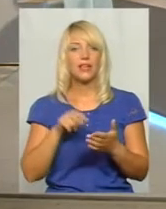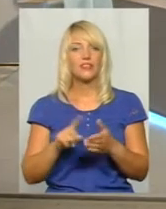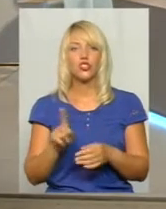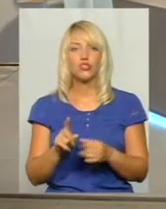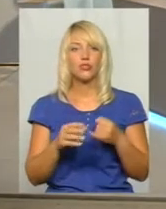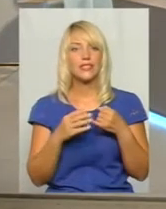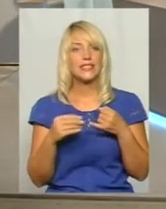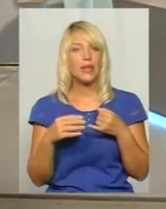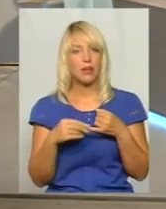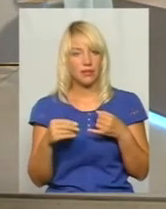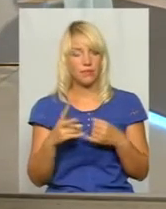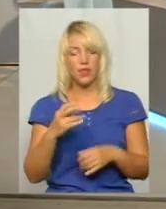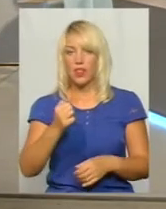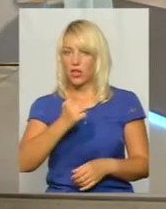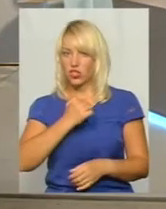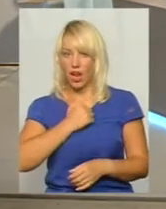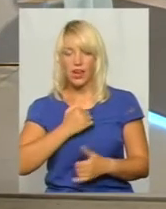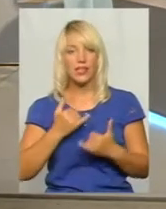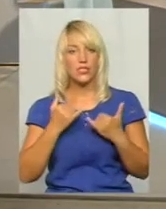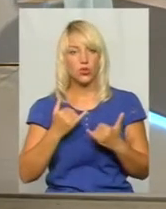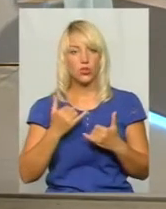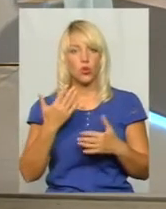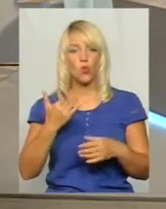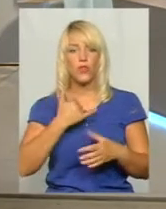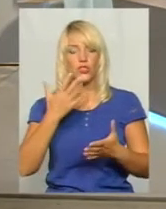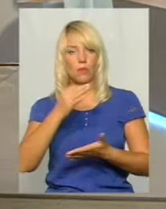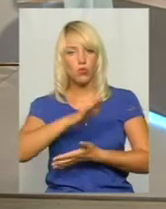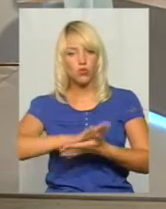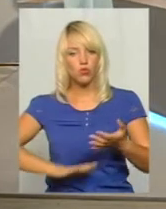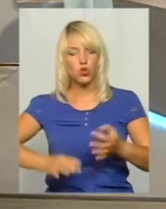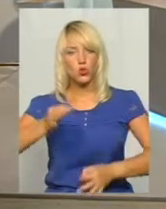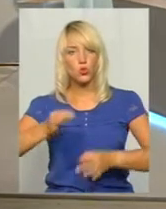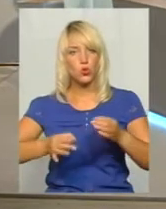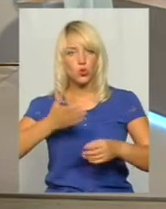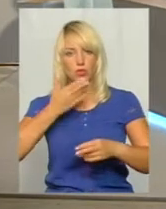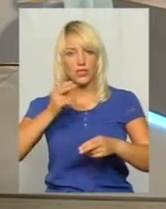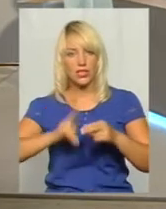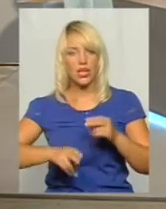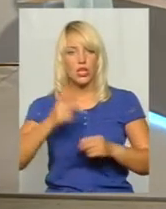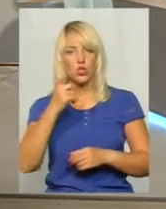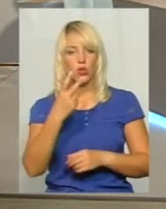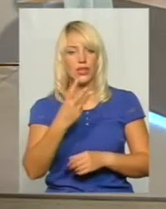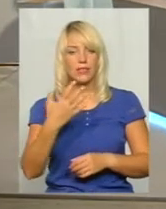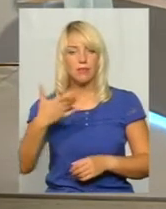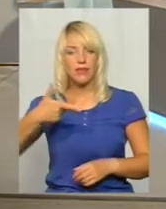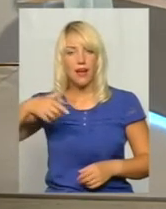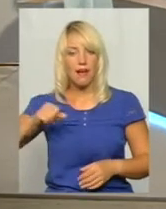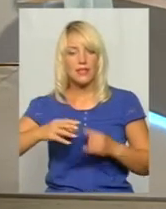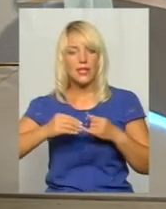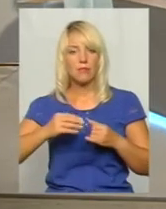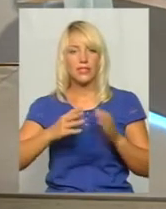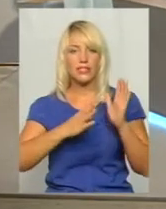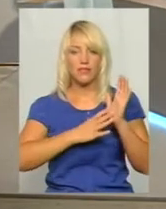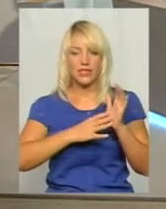Землі. На превеликий жаль, на сьогодні йдуть ще судові процеси не закінчили, 135 гектарів землі, з 9